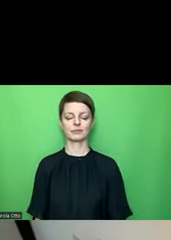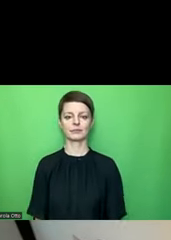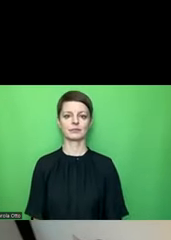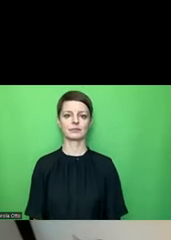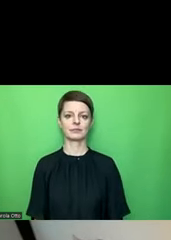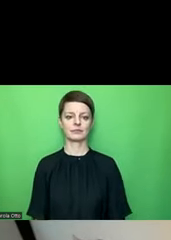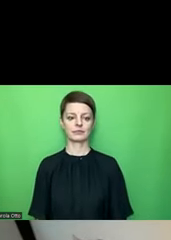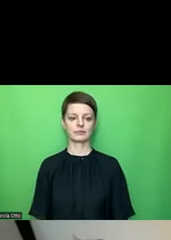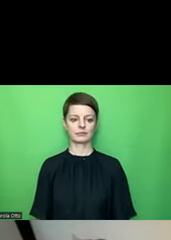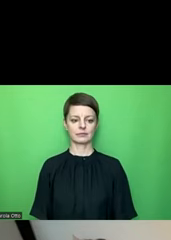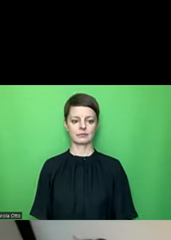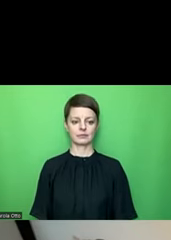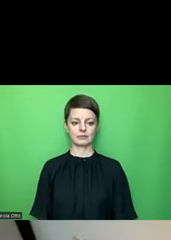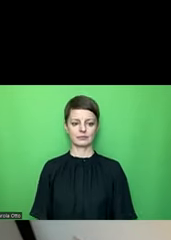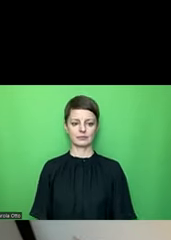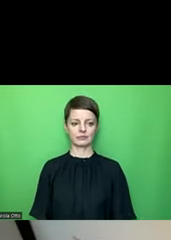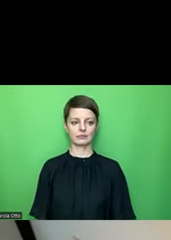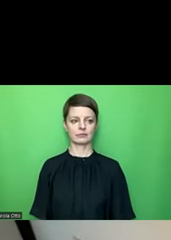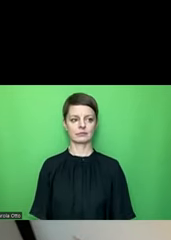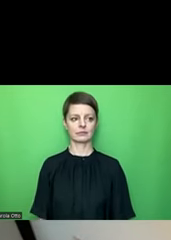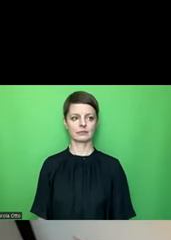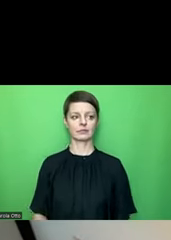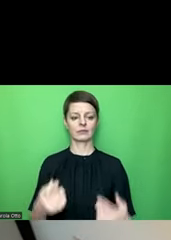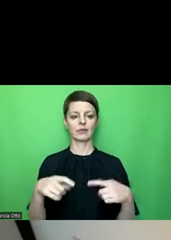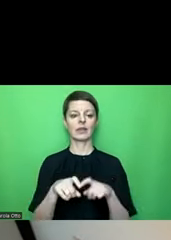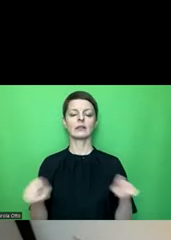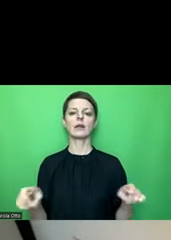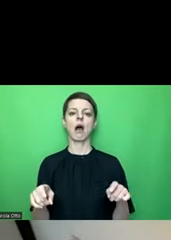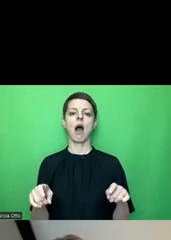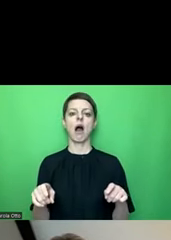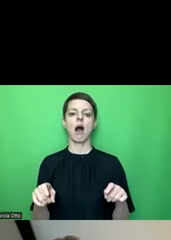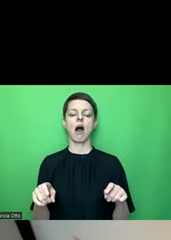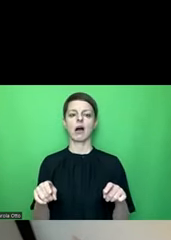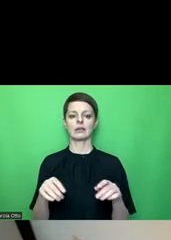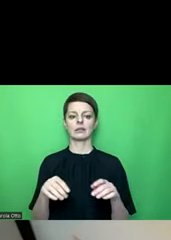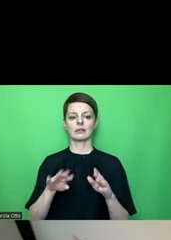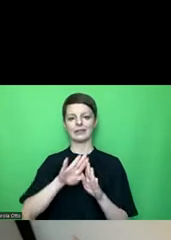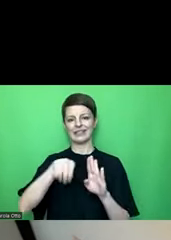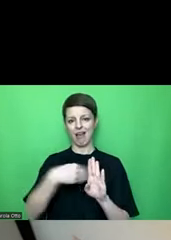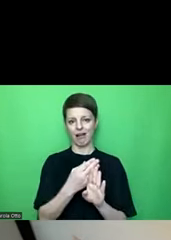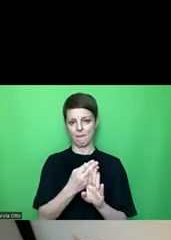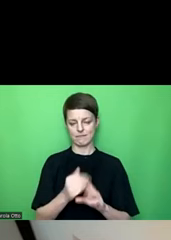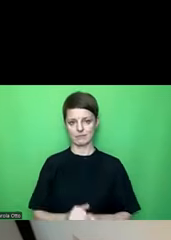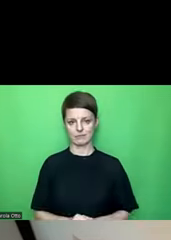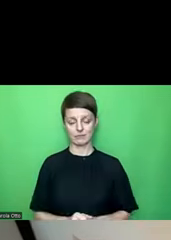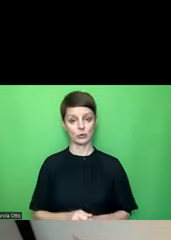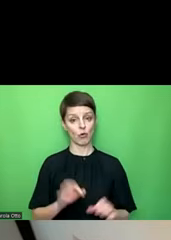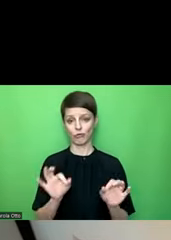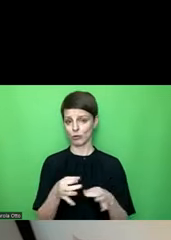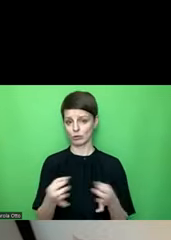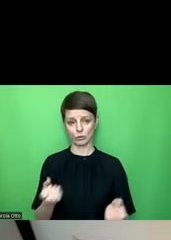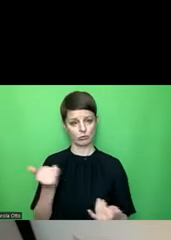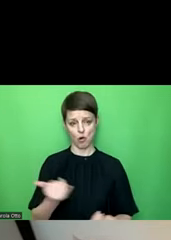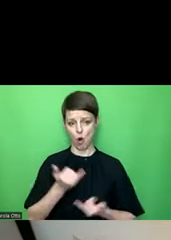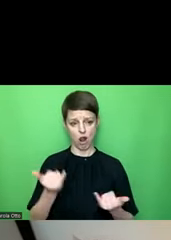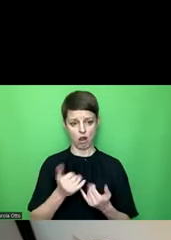Dann kommen wir zum Thema Diagramme. Das ist ja eine ganz tolle Funktion, was ich mit Excel alles